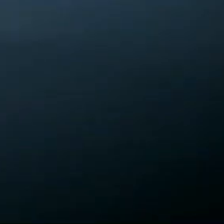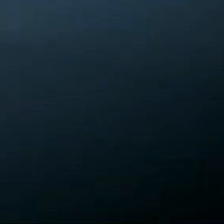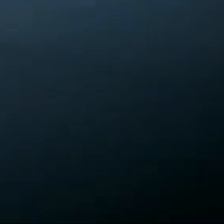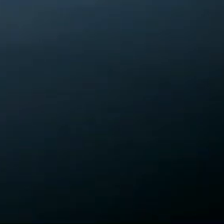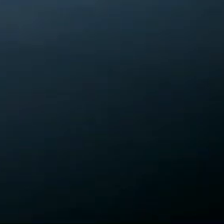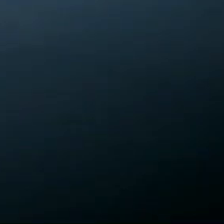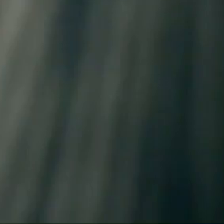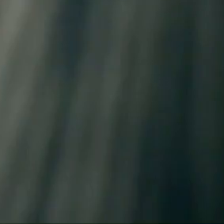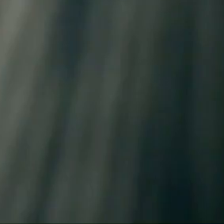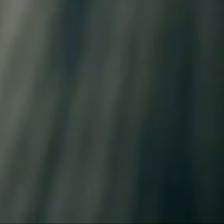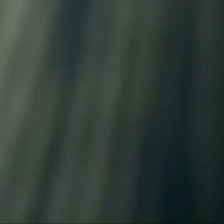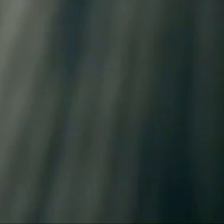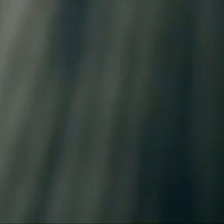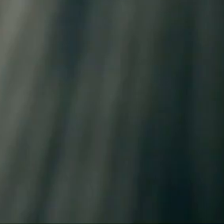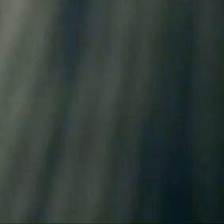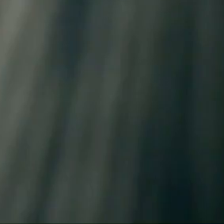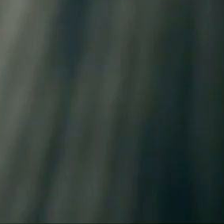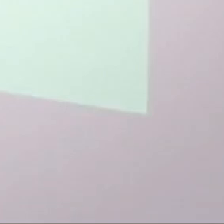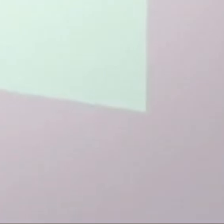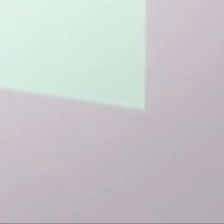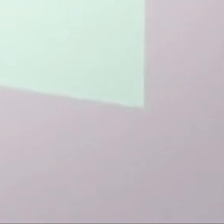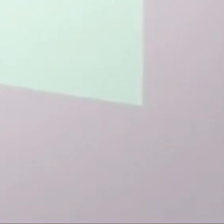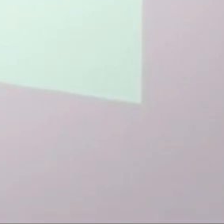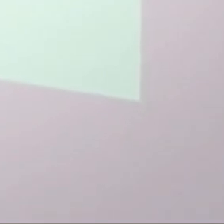Uyduyla uyduyla görüyor.